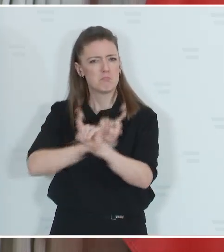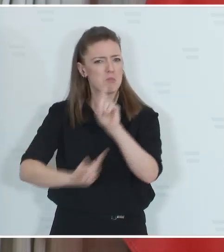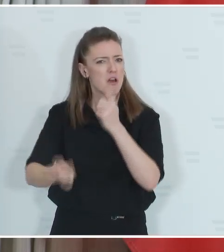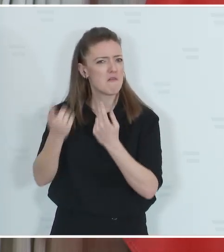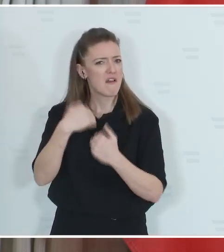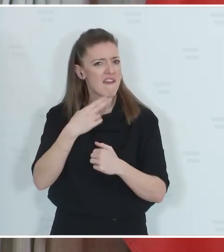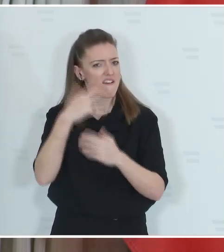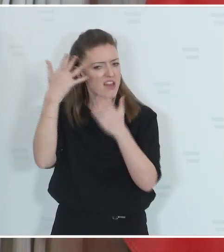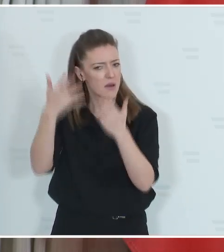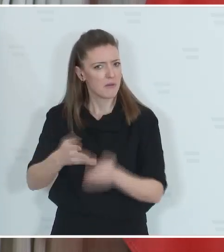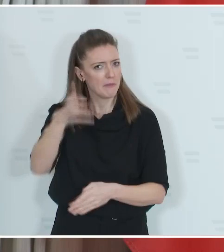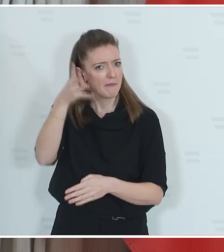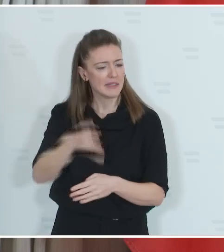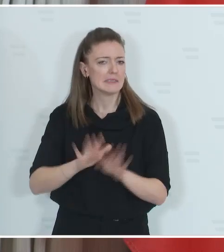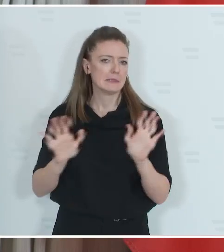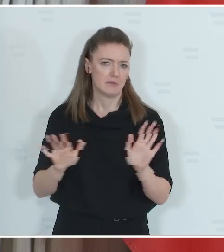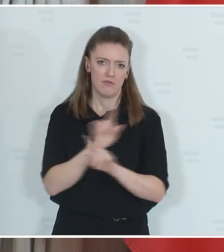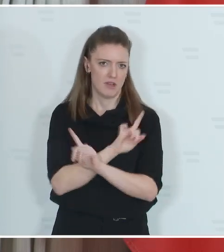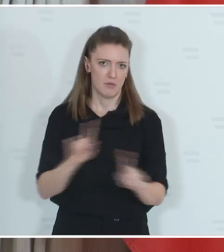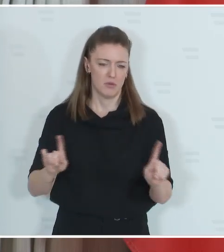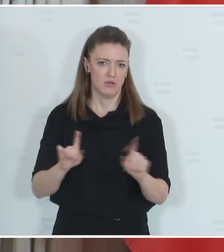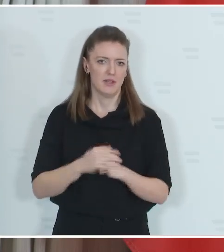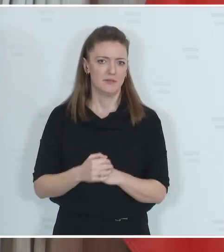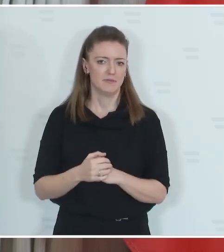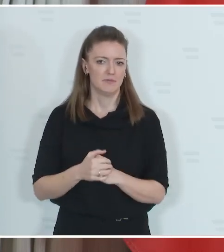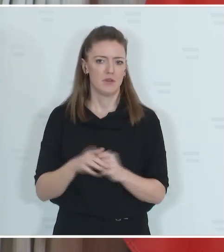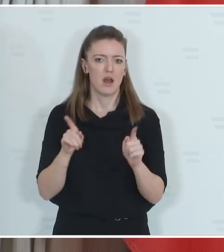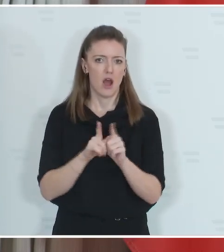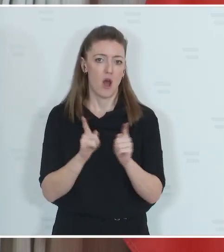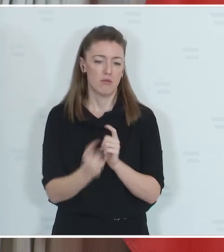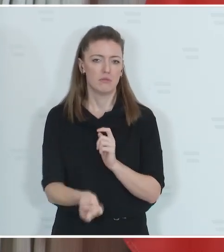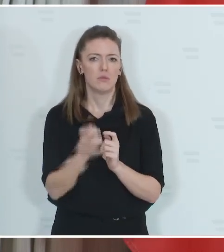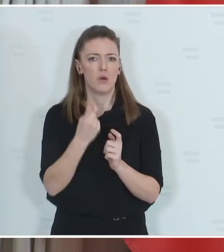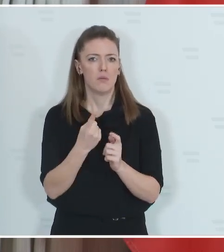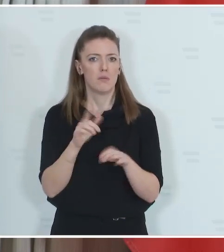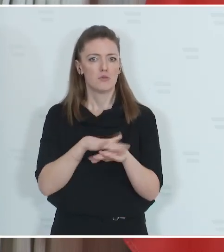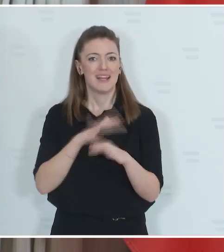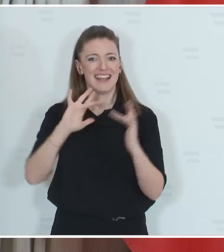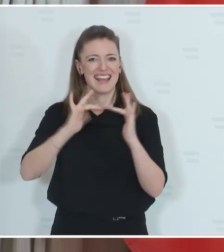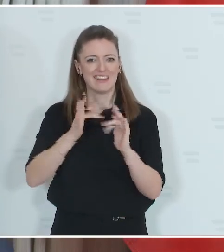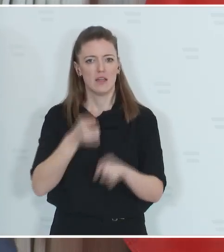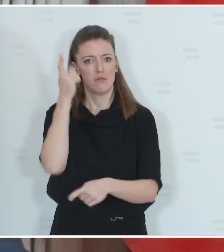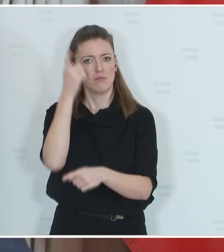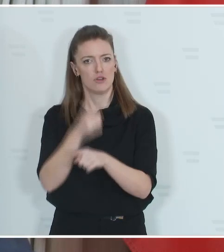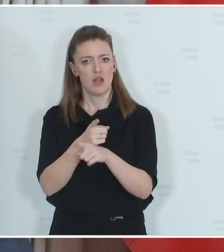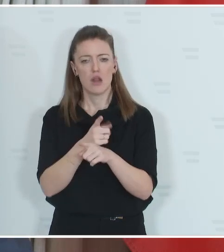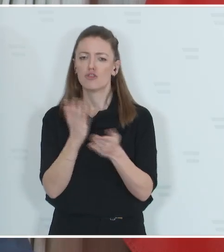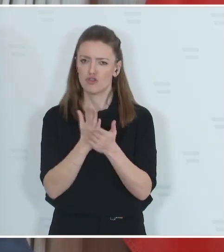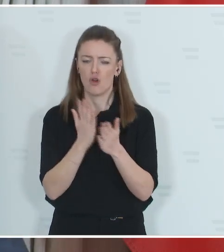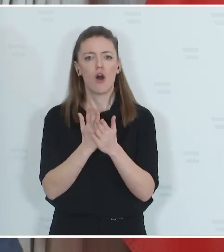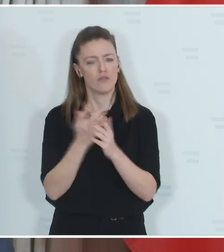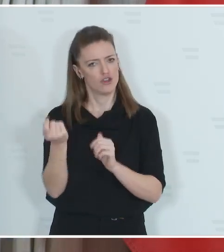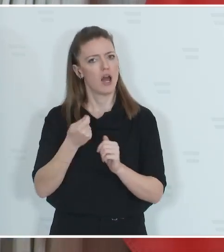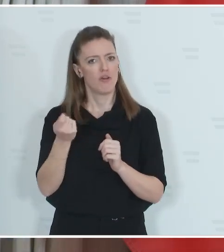nachvollziehbarer Quelle ist verboten. Auch, und das kommt auch vor, eine Bestellung via Internet ist strafbar